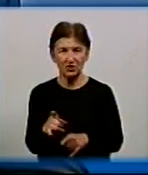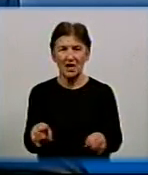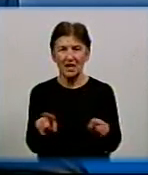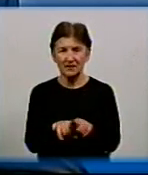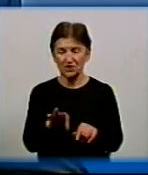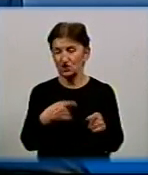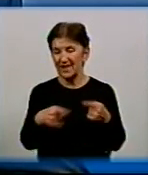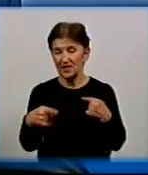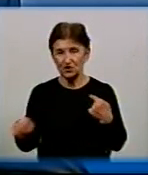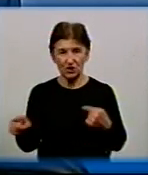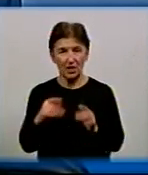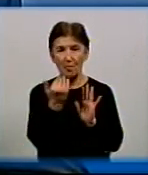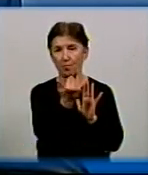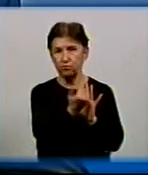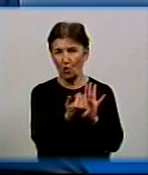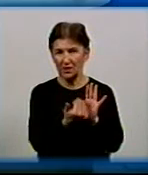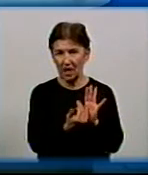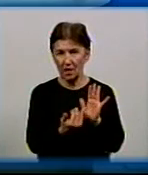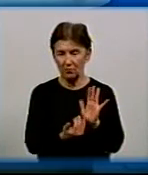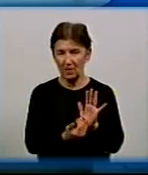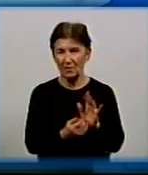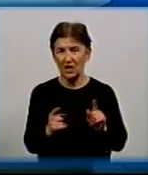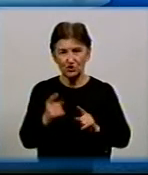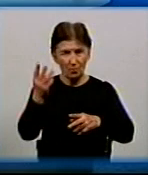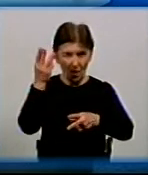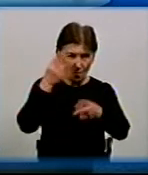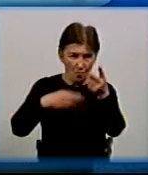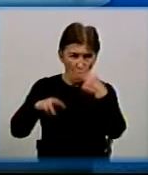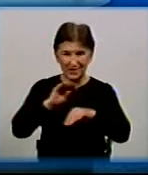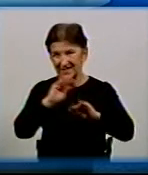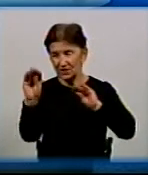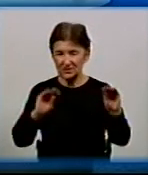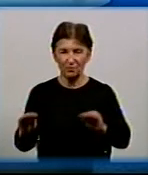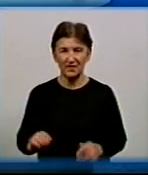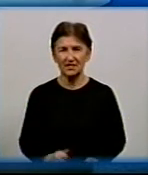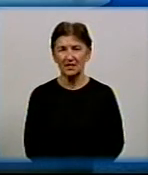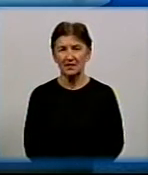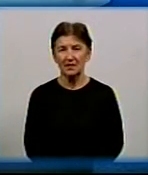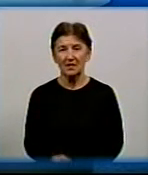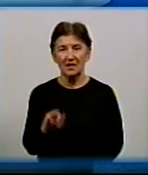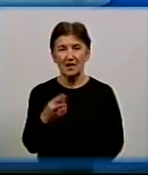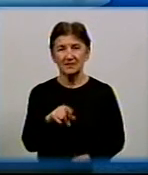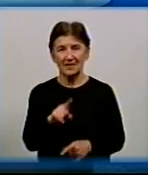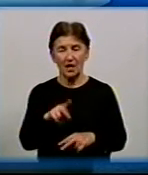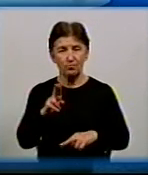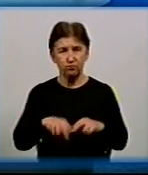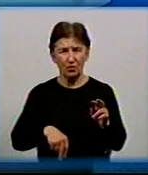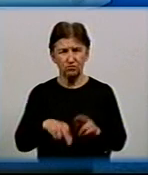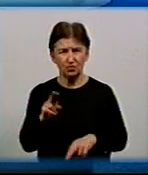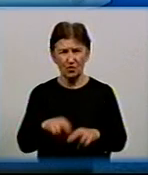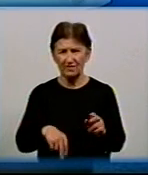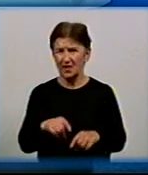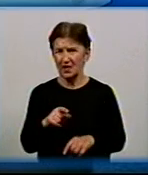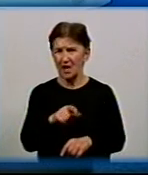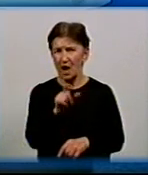інші програми для того, щоб все ж таки модернізувати систему теплозабезпечення. Для побудових абонентів Кіровоград Тепла